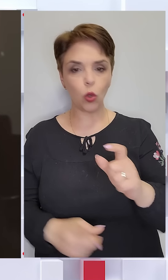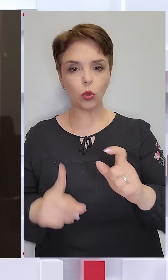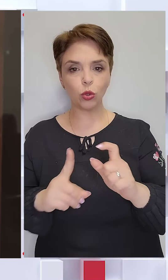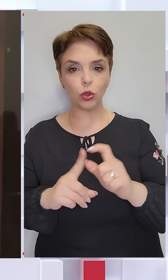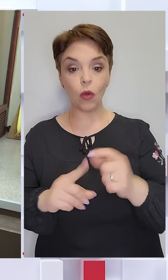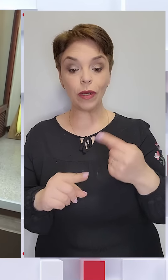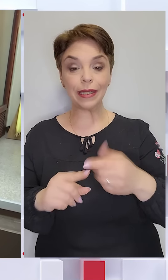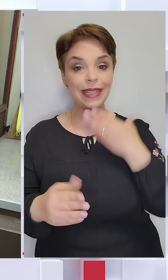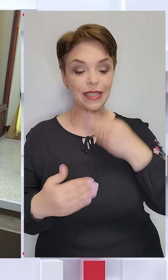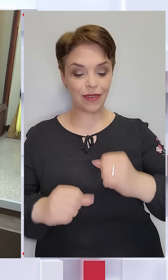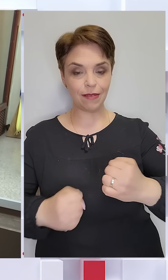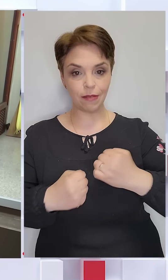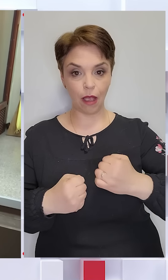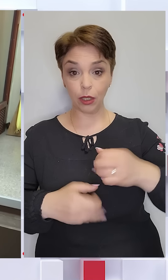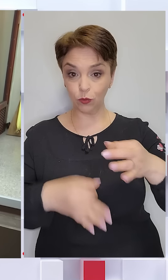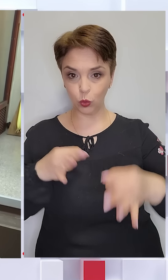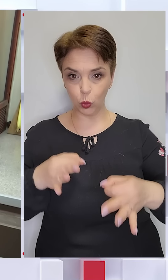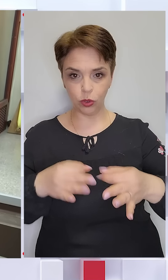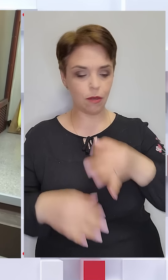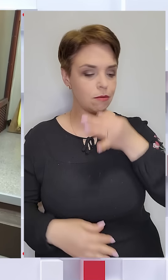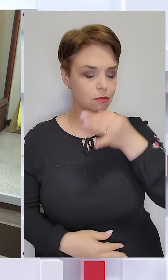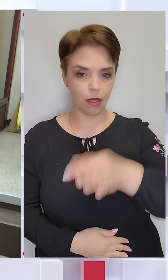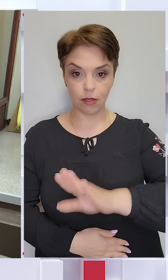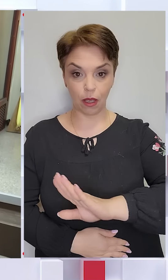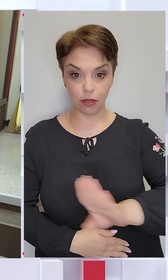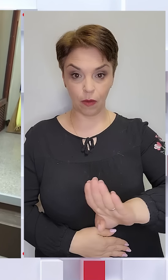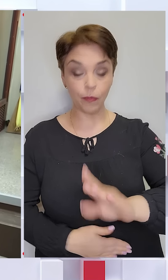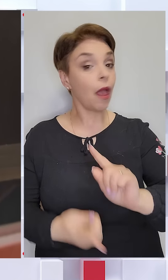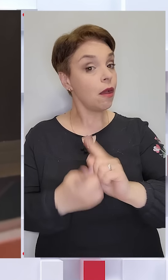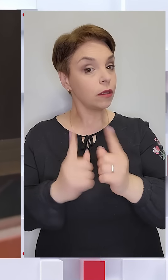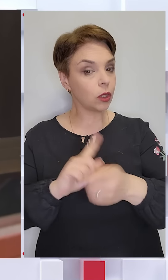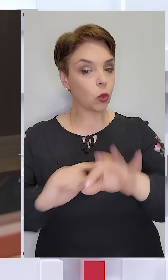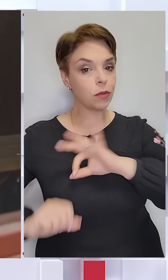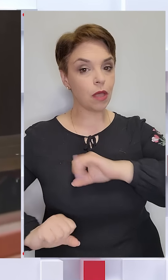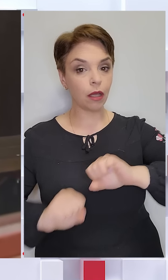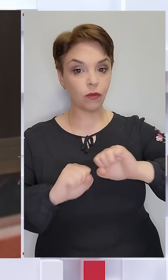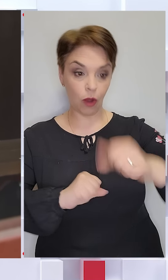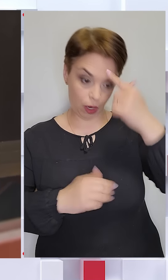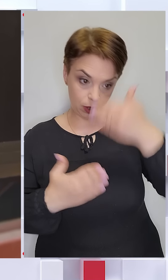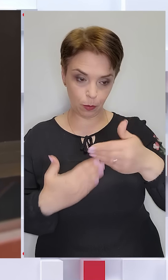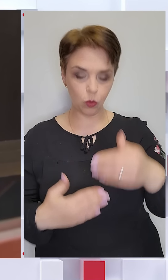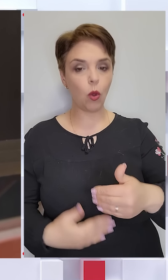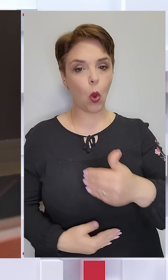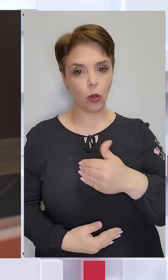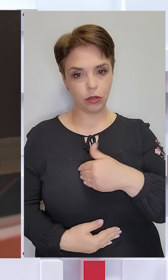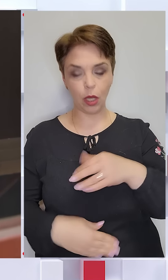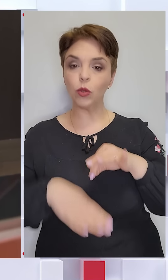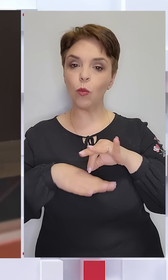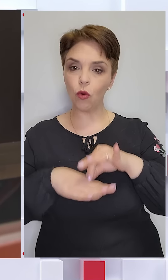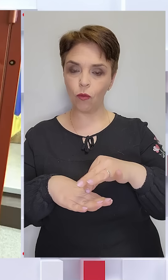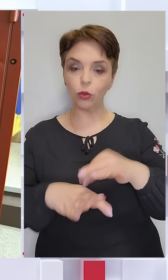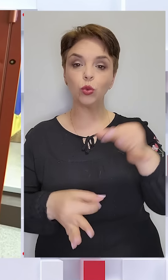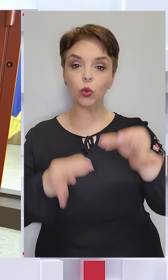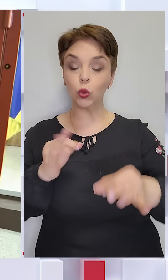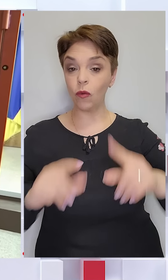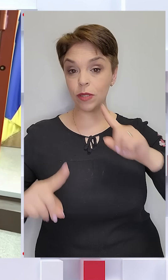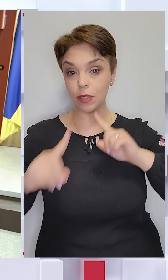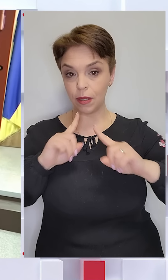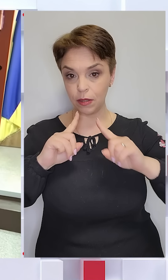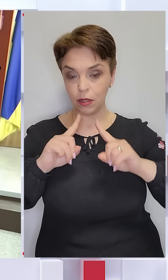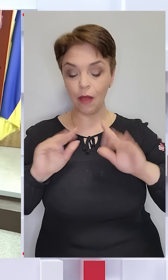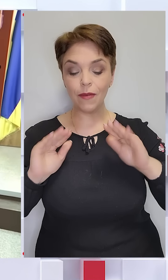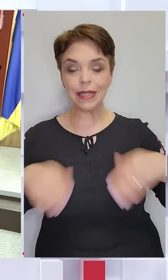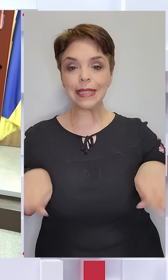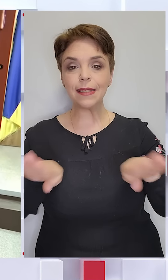слова на свій захист у суді не промовив. Натомість адвокати підозрюваного воліють проводити судове засідання